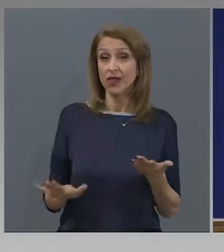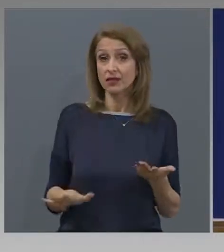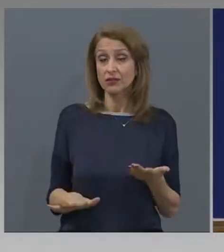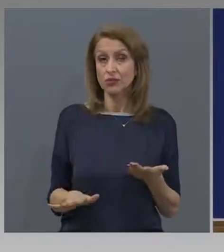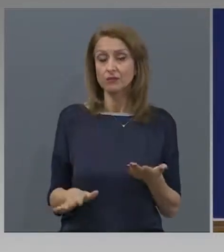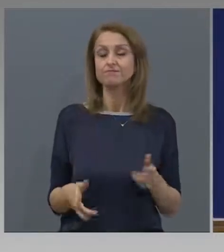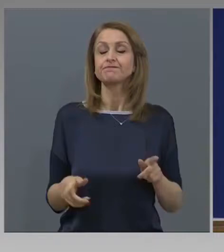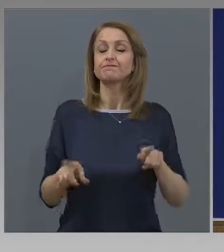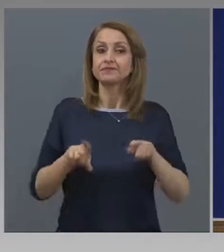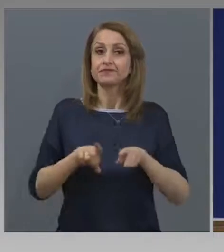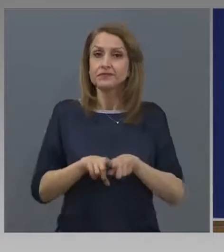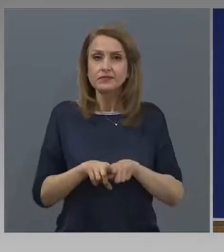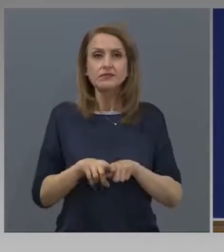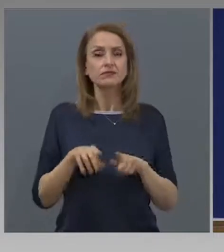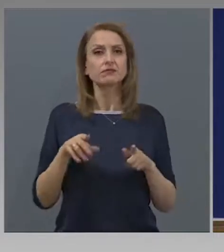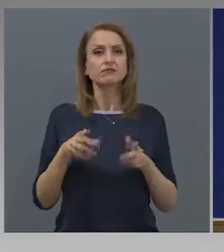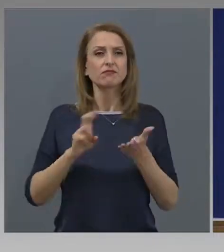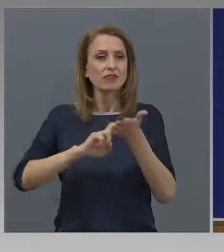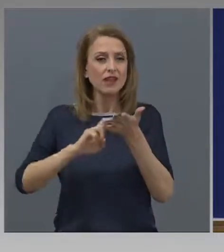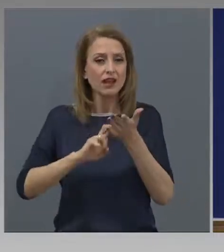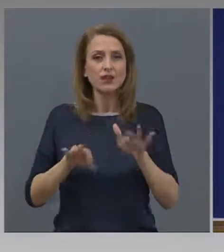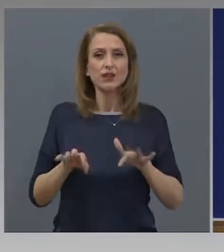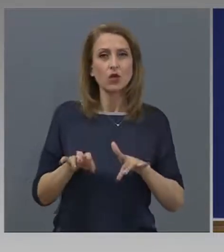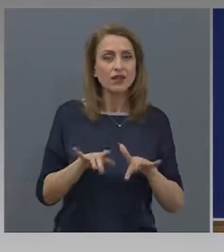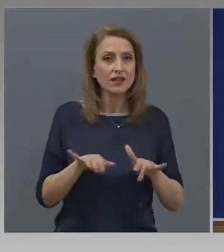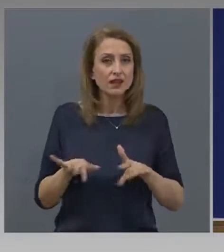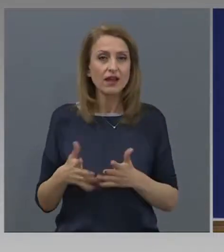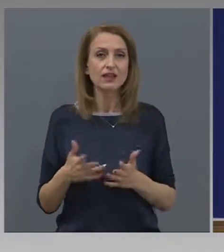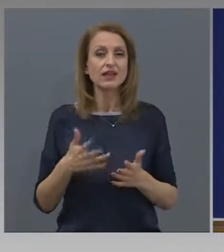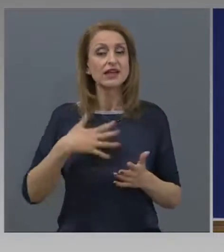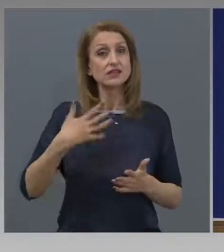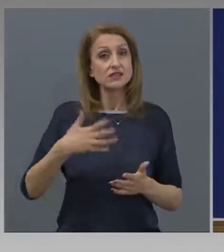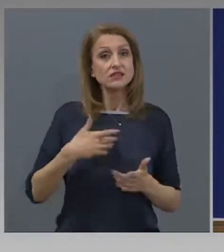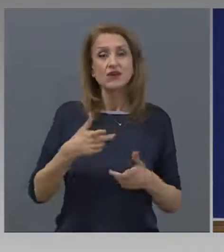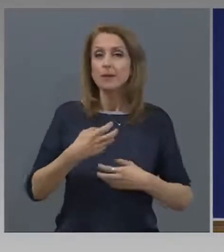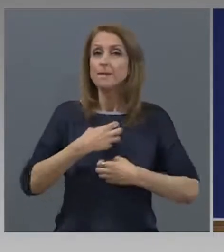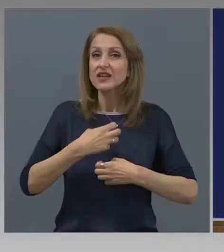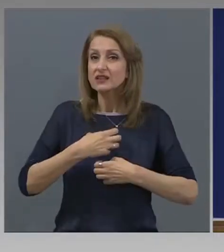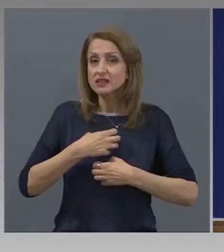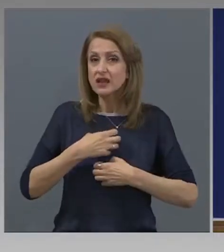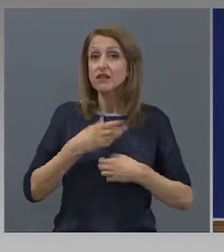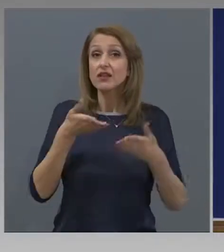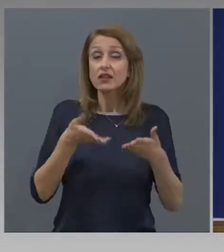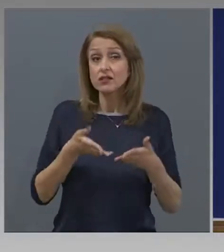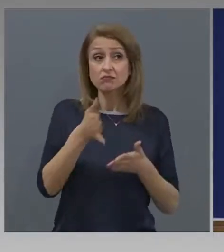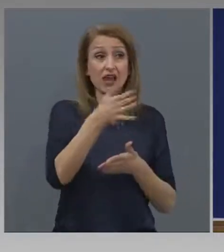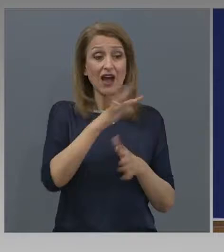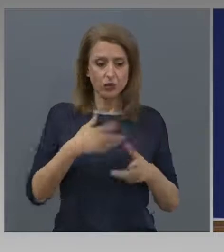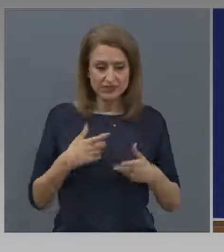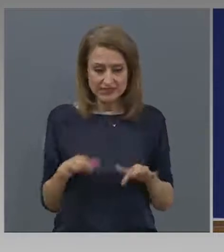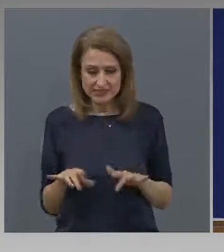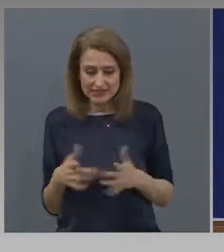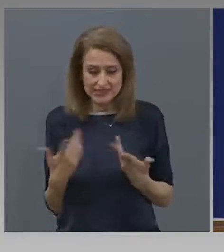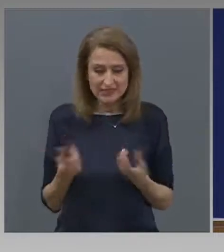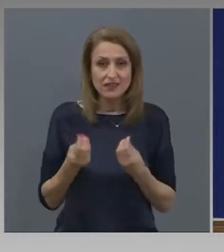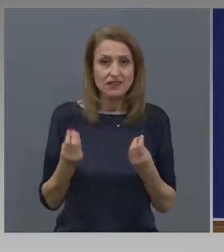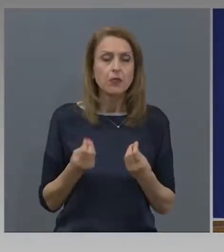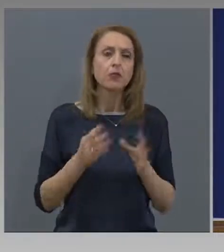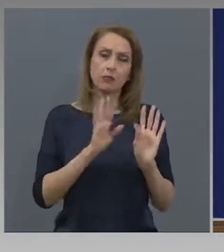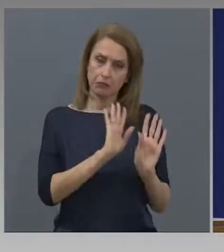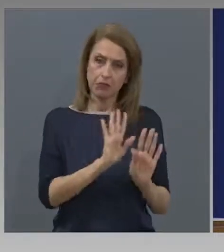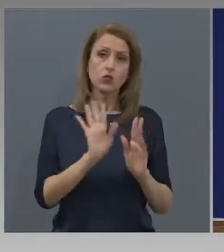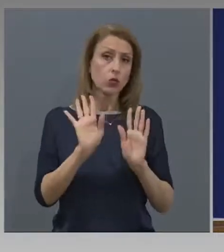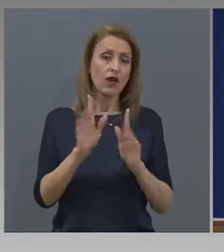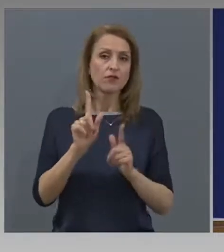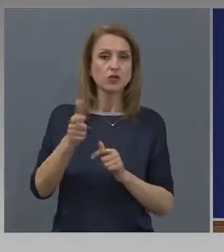всички тези електронни изисквания ги притесняват, те все пак биха могли да изтеглят заявленията